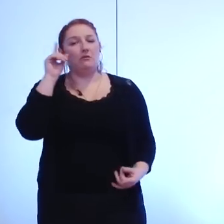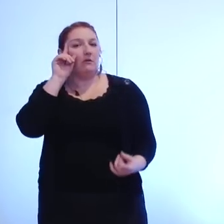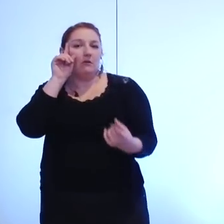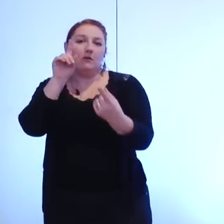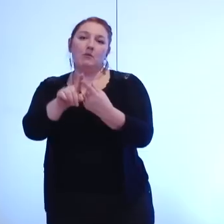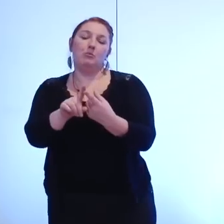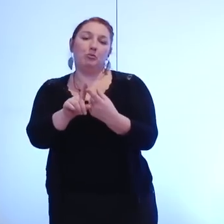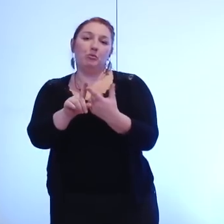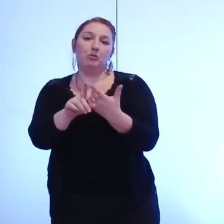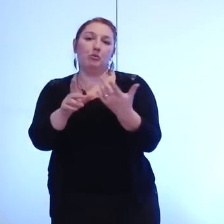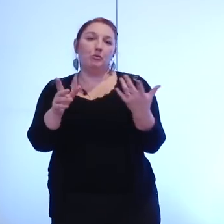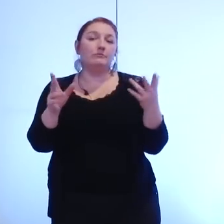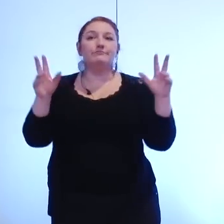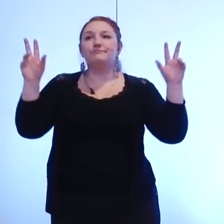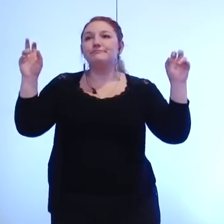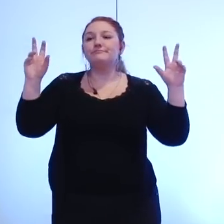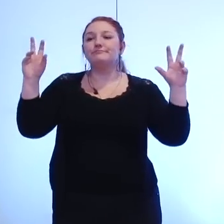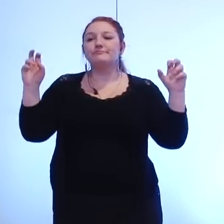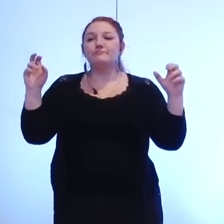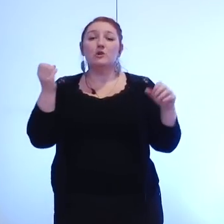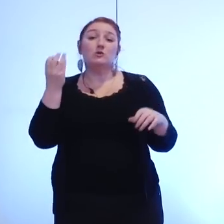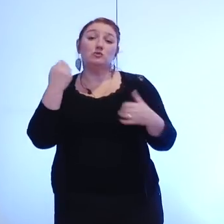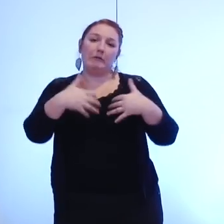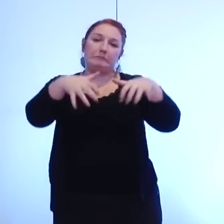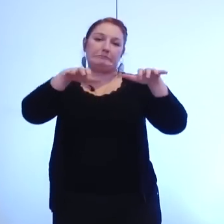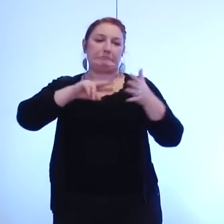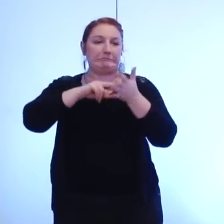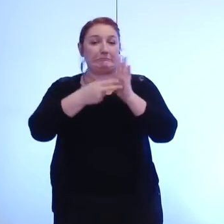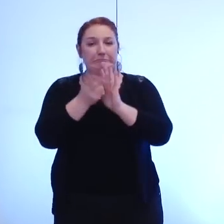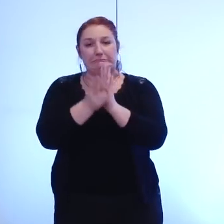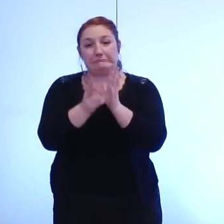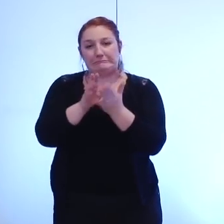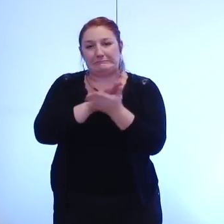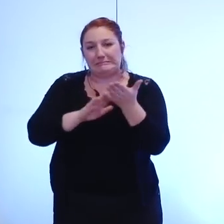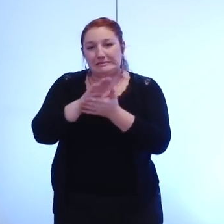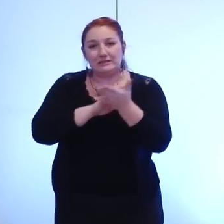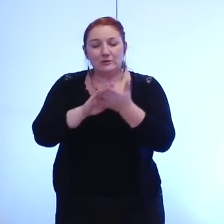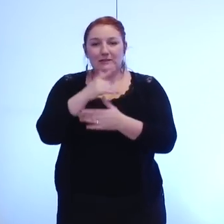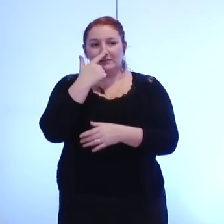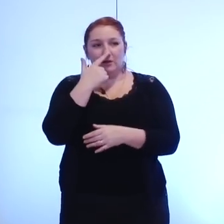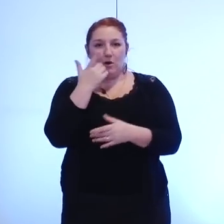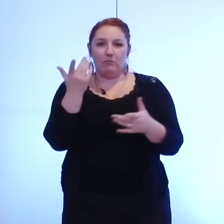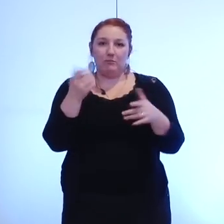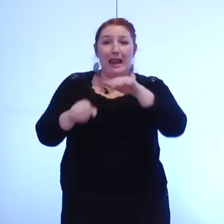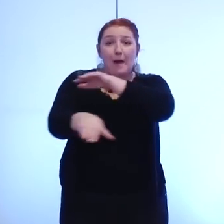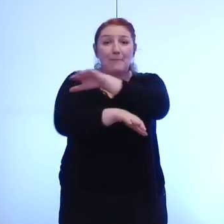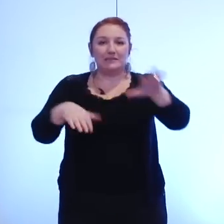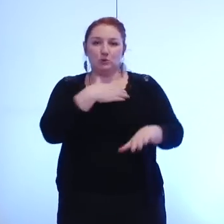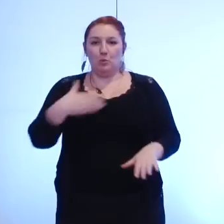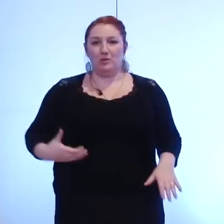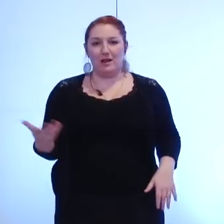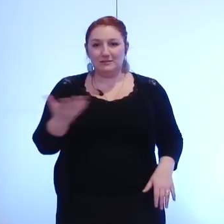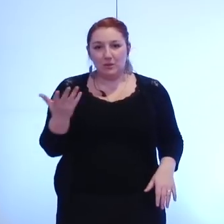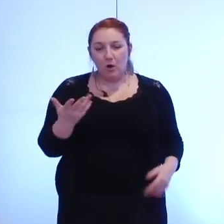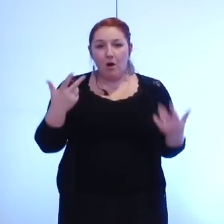l'on appelle communément de façon technocratique et mes excuses pour cela le bloc communal n'est pas question de